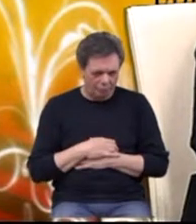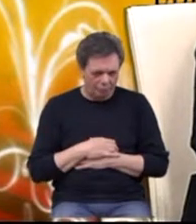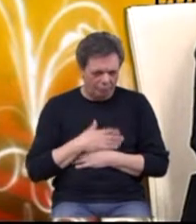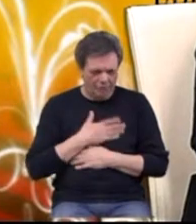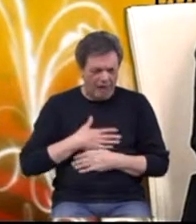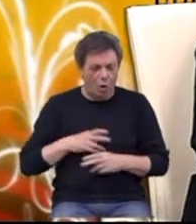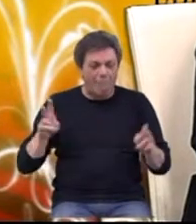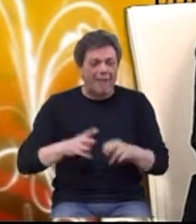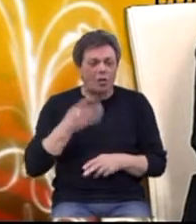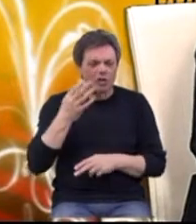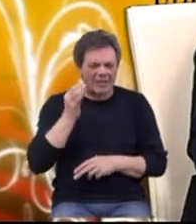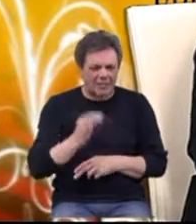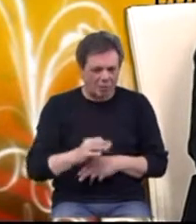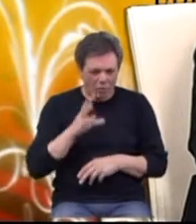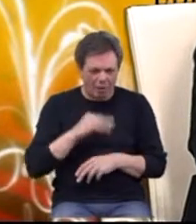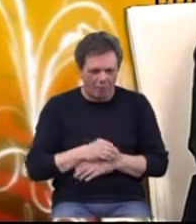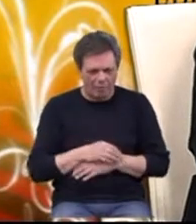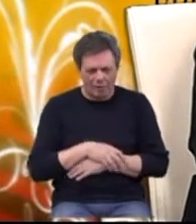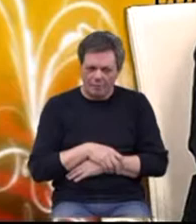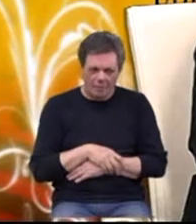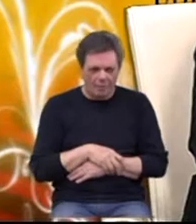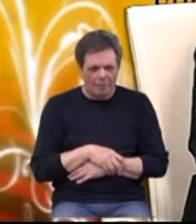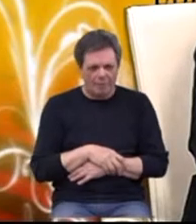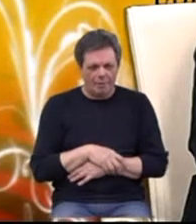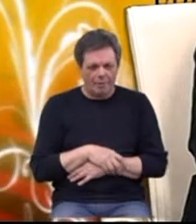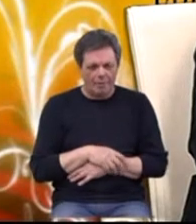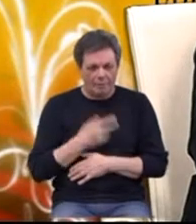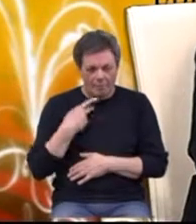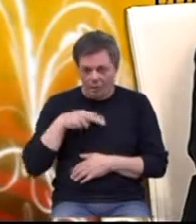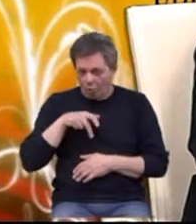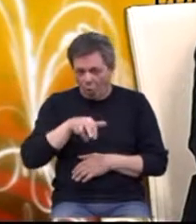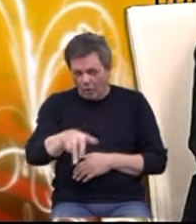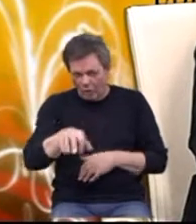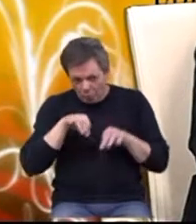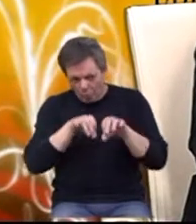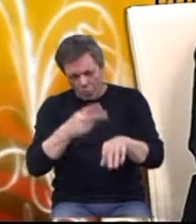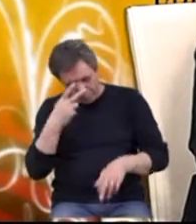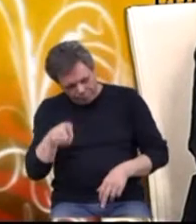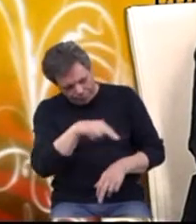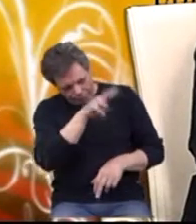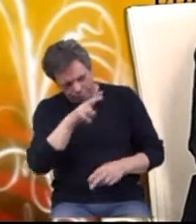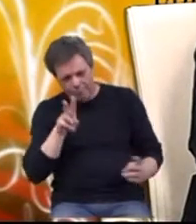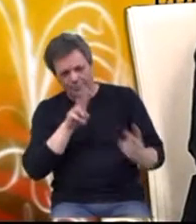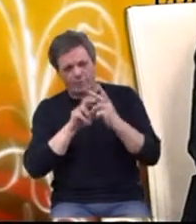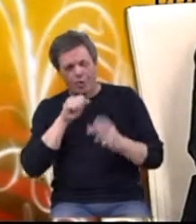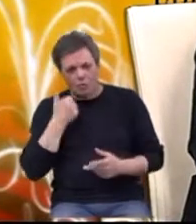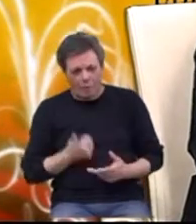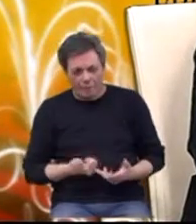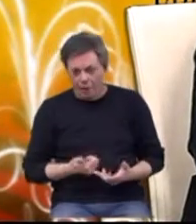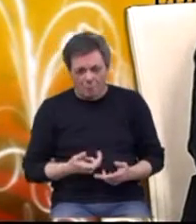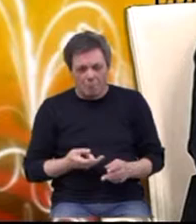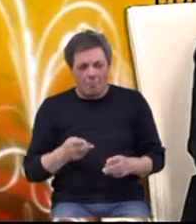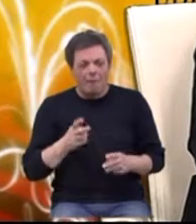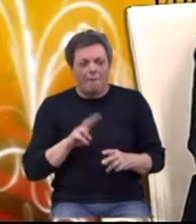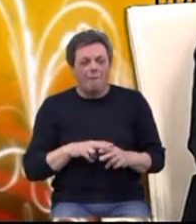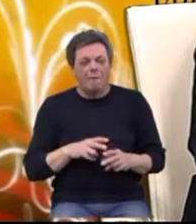% stanovništva. Znači, kad idete ulicom i sretnite čovjeka, puno veća šansa je